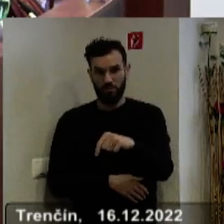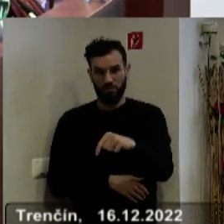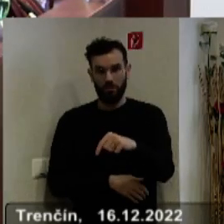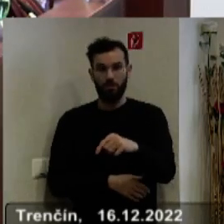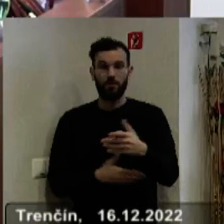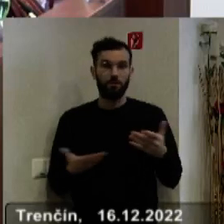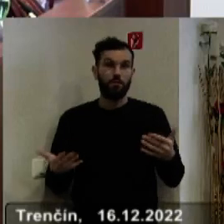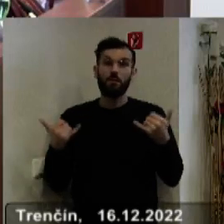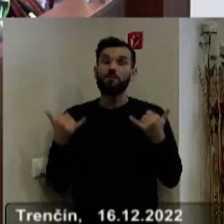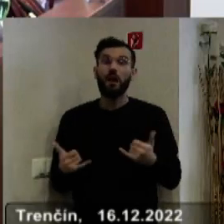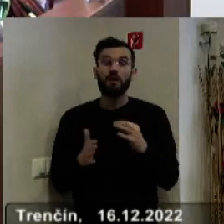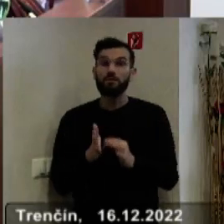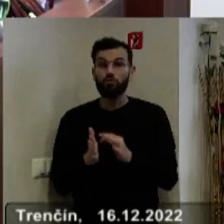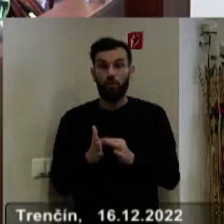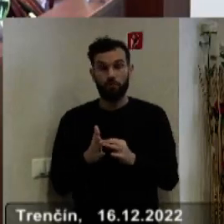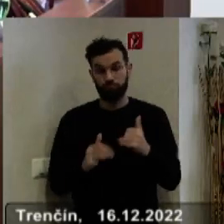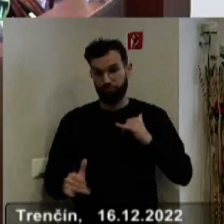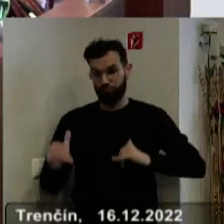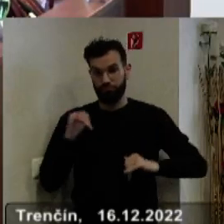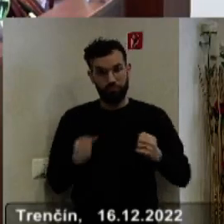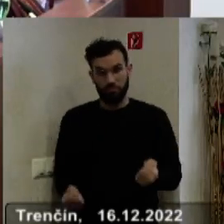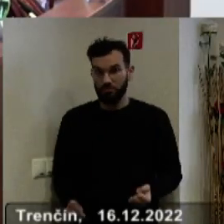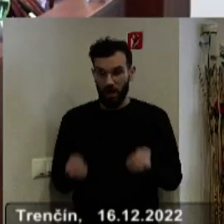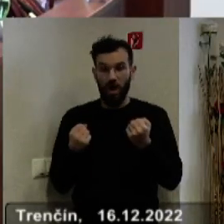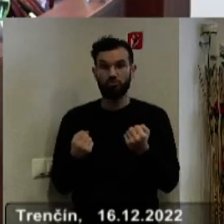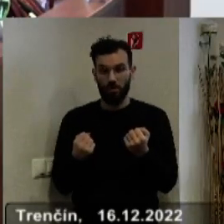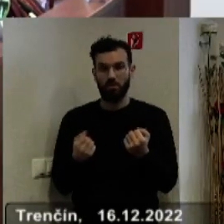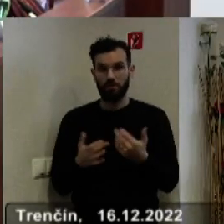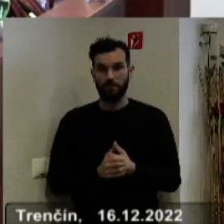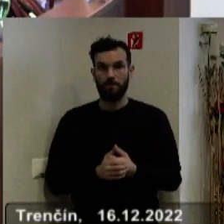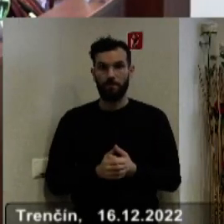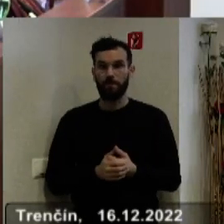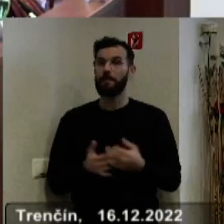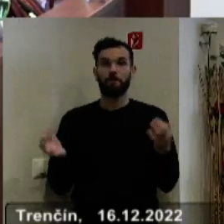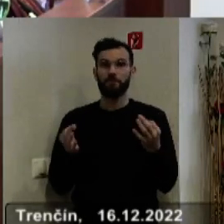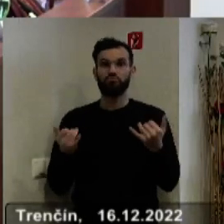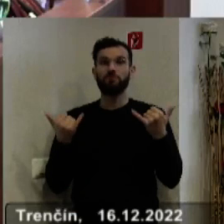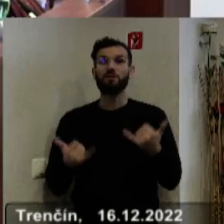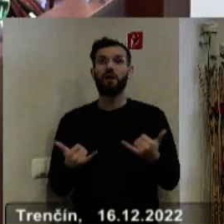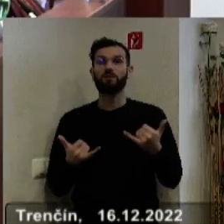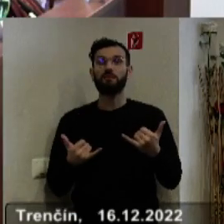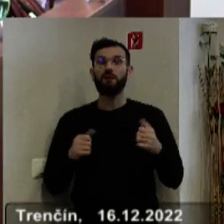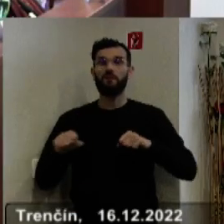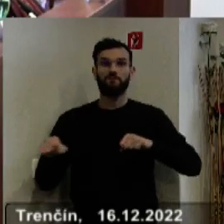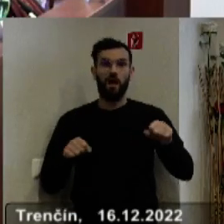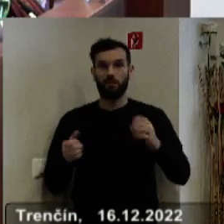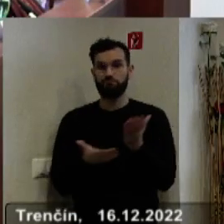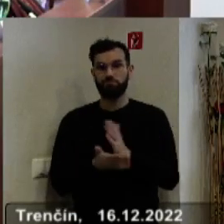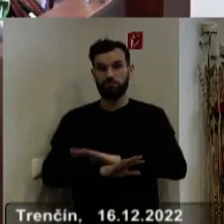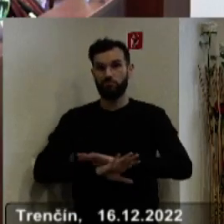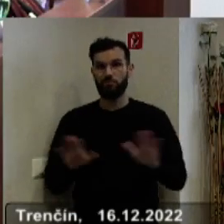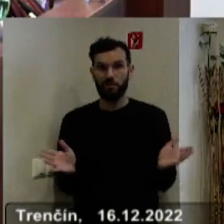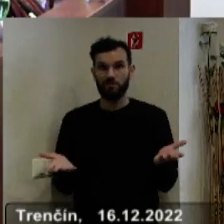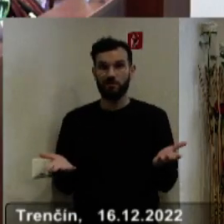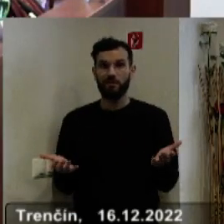to majú v súčasnosti mimoriadne ťažké a zložité. O to viac, že padla vláda, nikto nevie, aký bude